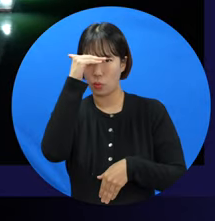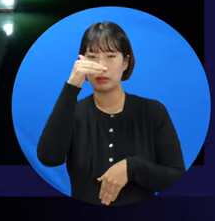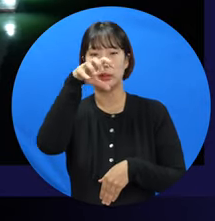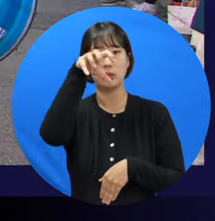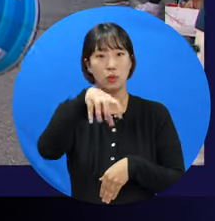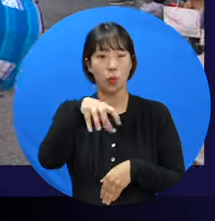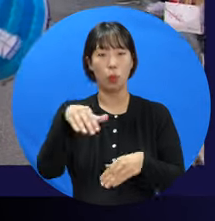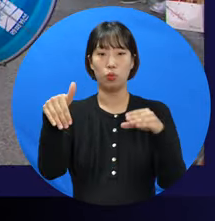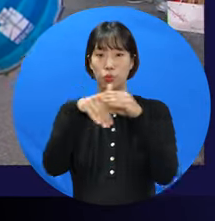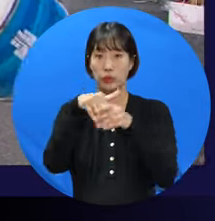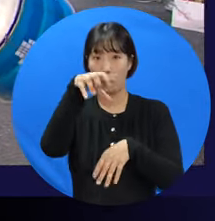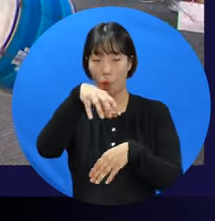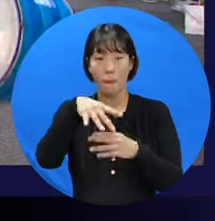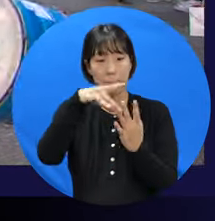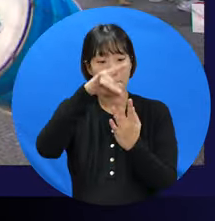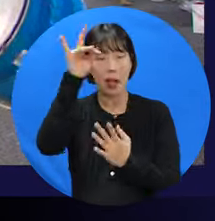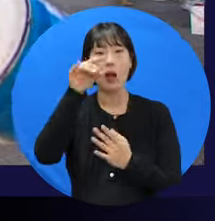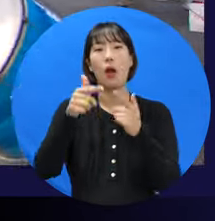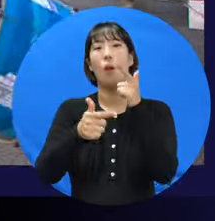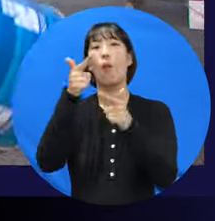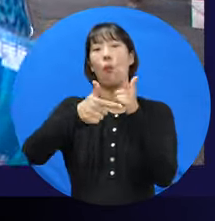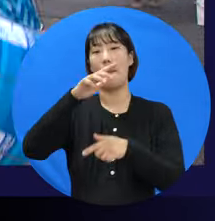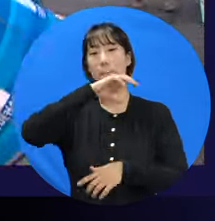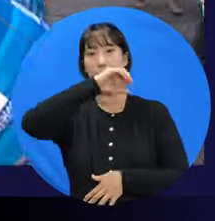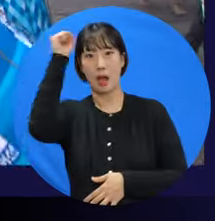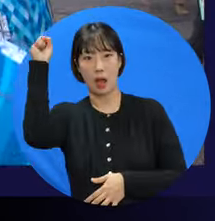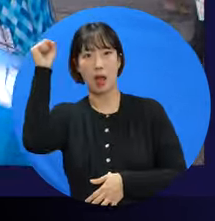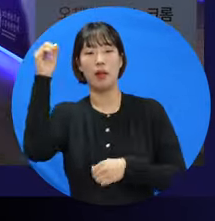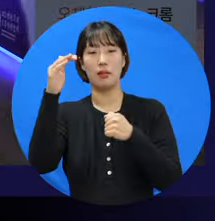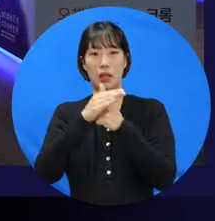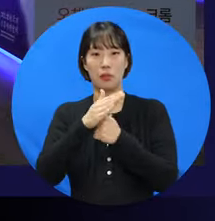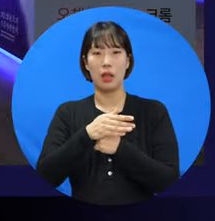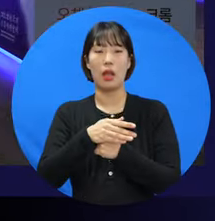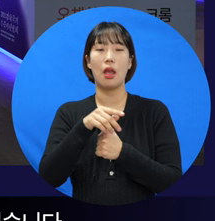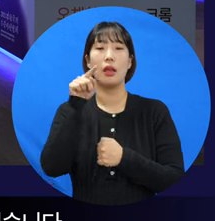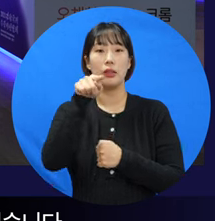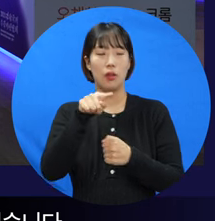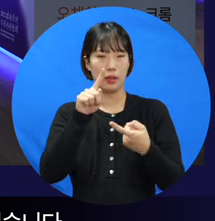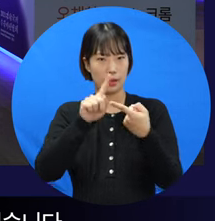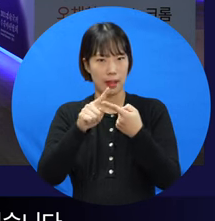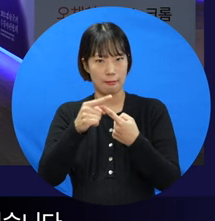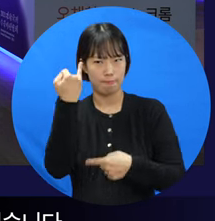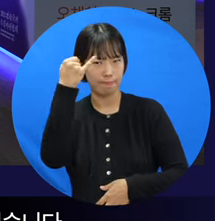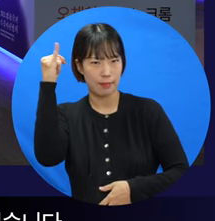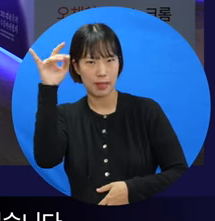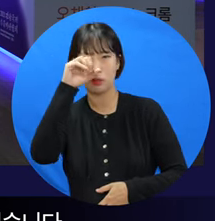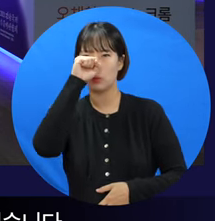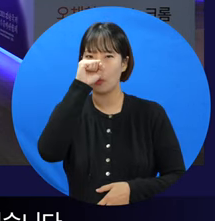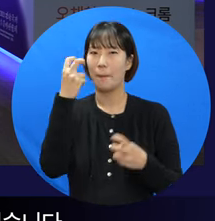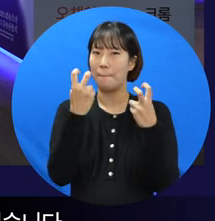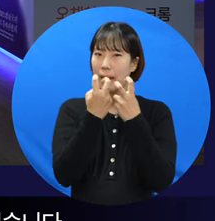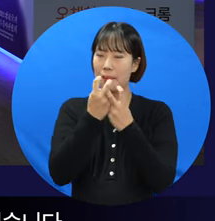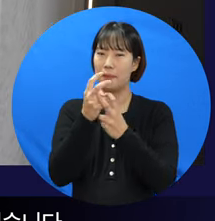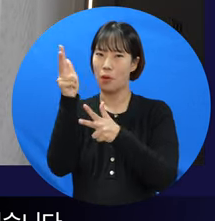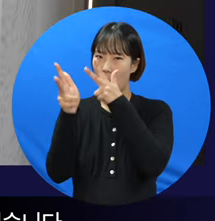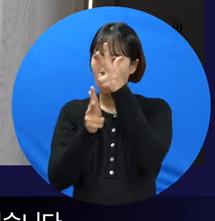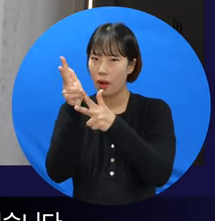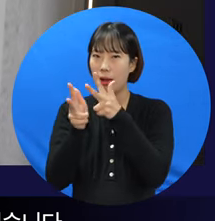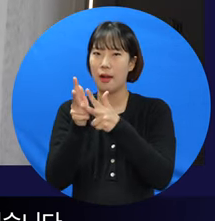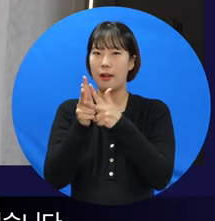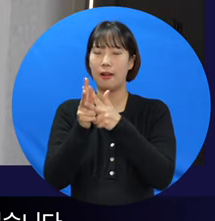관광도시와 문화도시답게 새롭고 다양한 문화관광 콘텐츠를 개발하여 대한민국 최고의